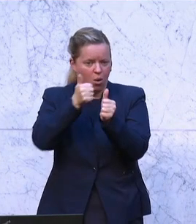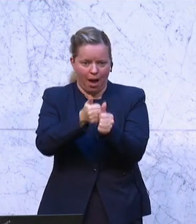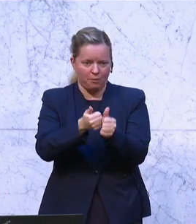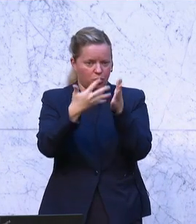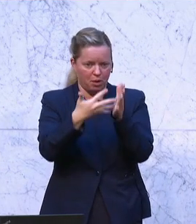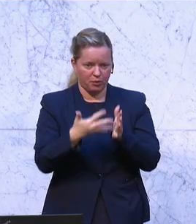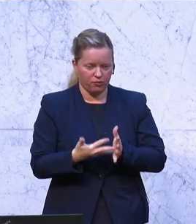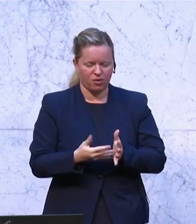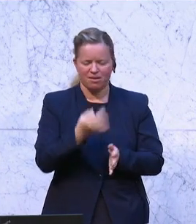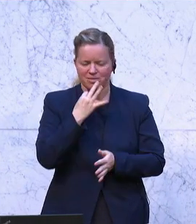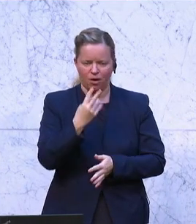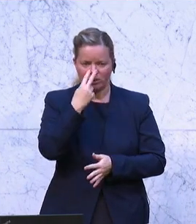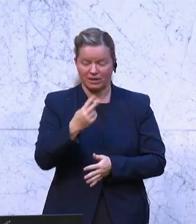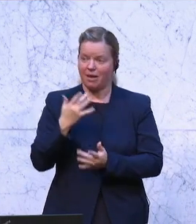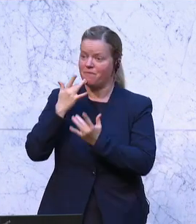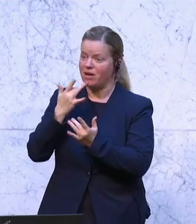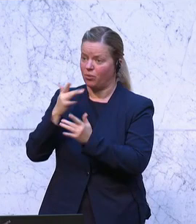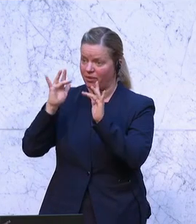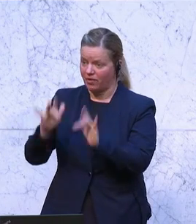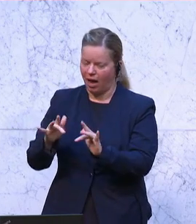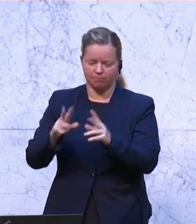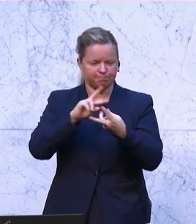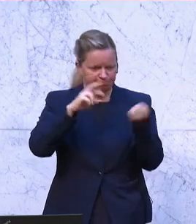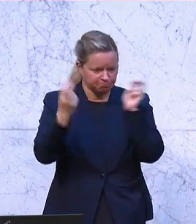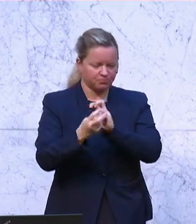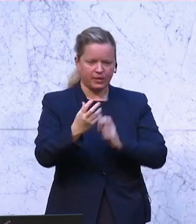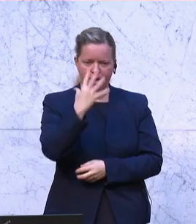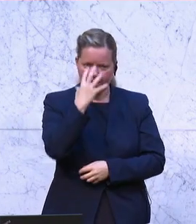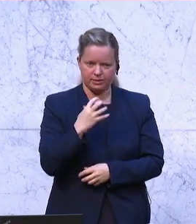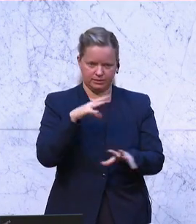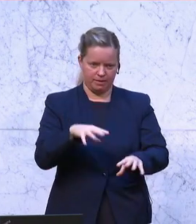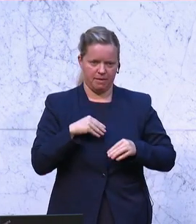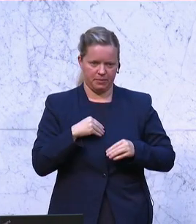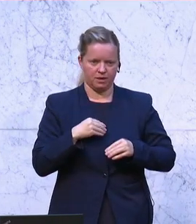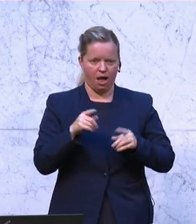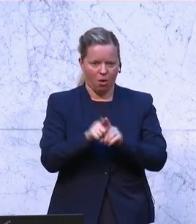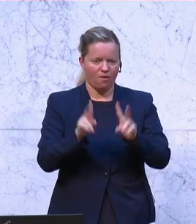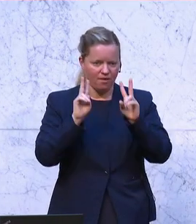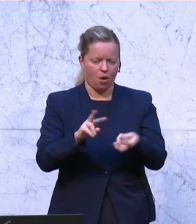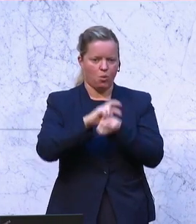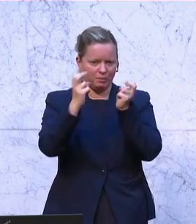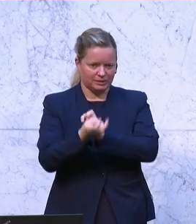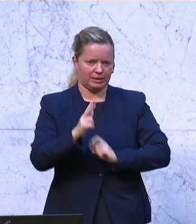genau sieht, dass diese Empfehlungen auch sehr ernst genommen werden und auch umgesetzt.